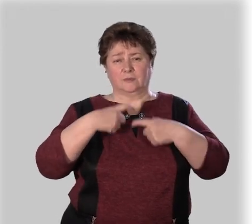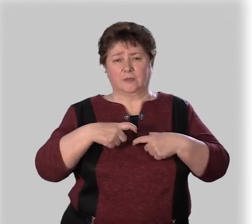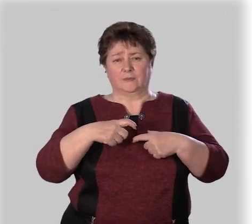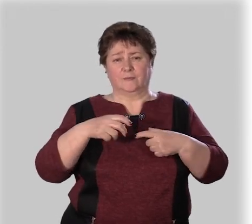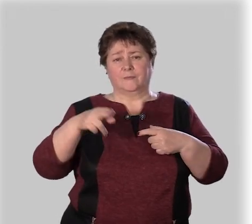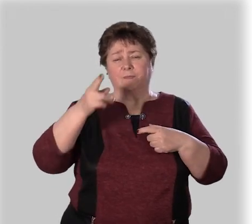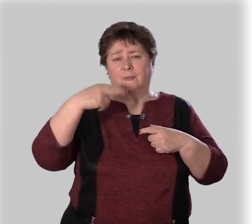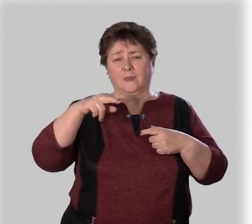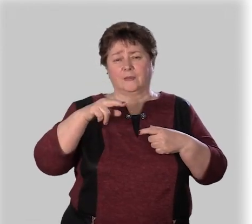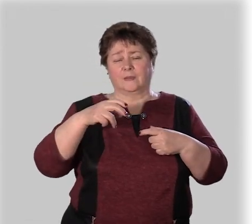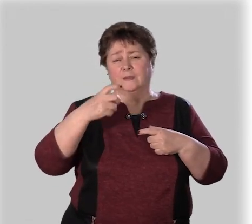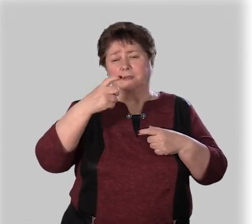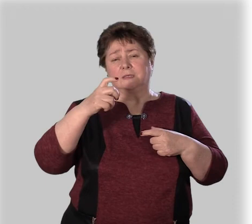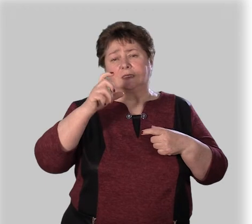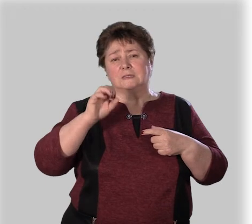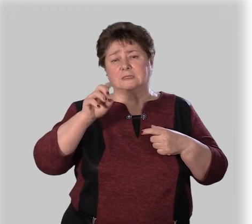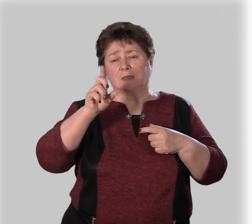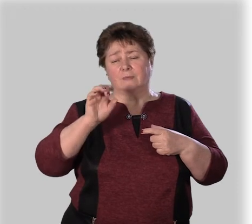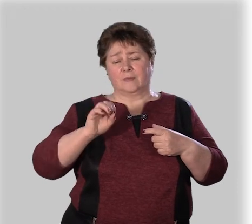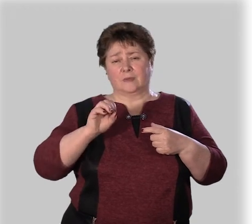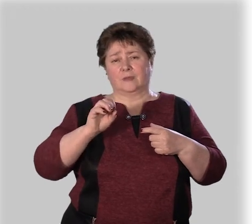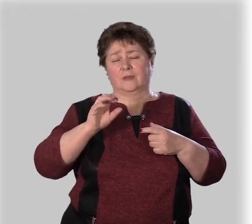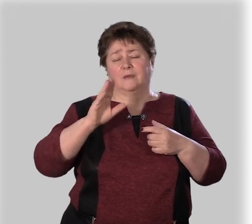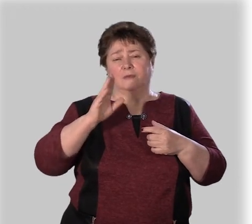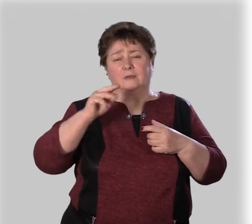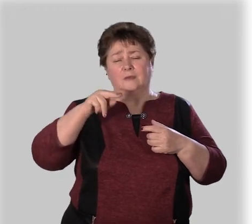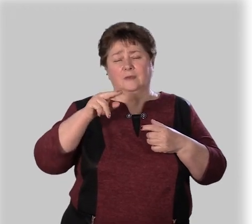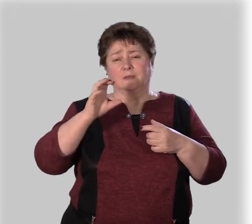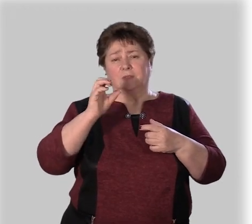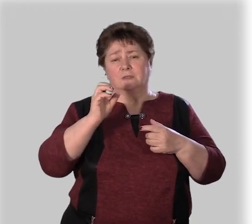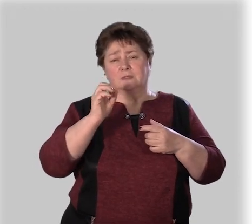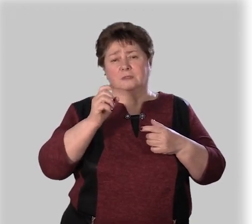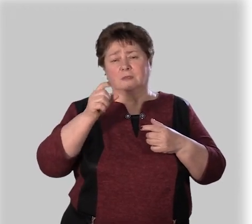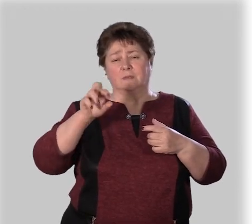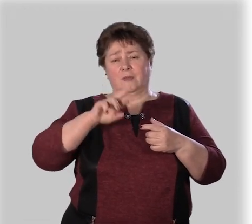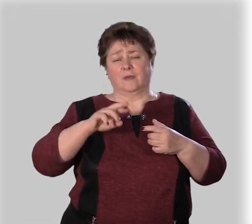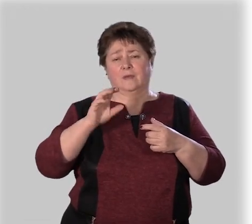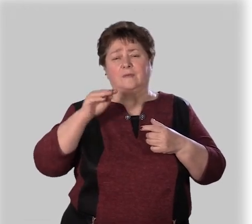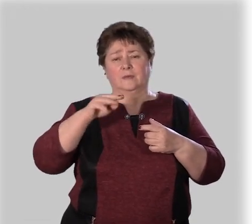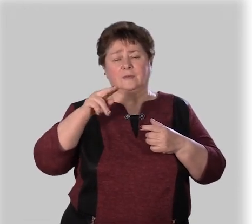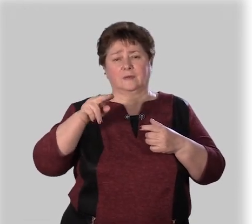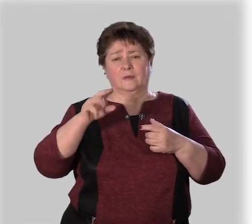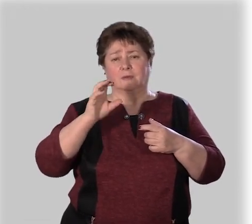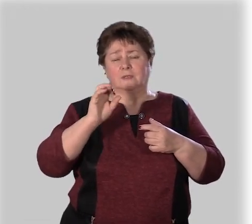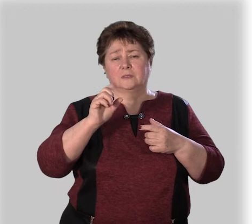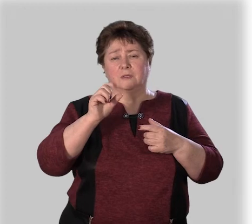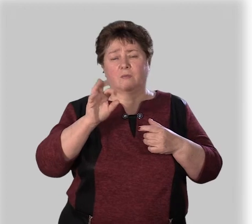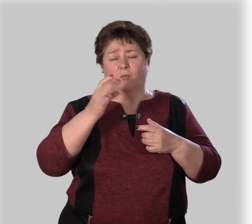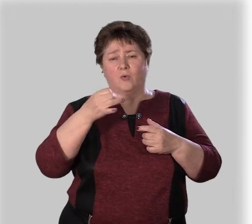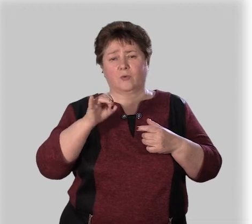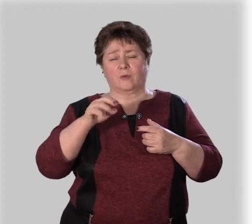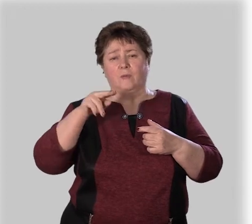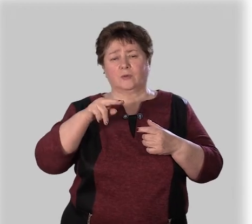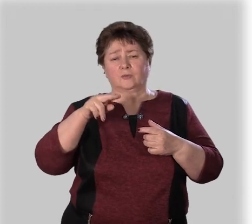– себя, дательный падеж – себе, винительный падеж – себя, творительный падеж – с